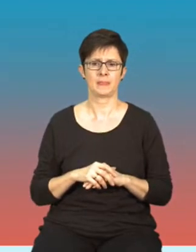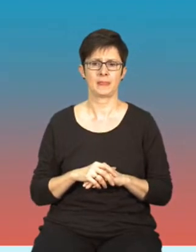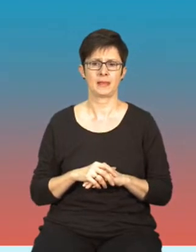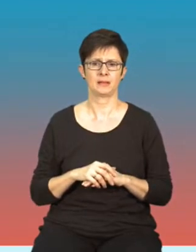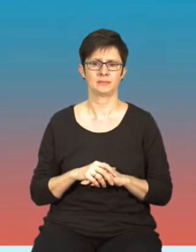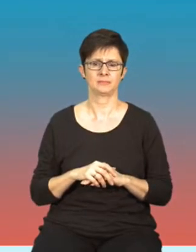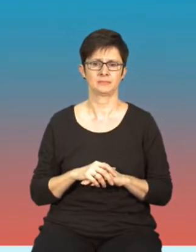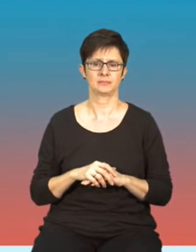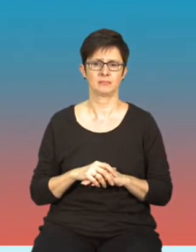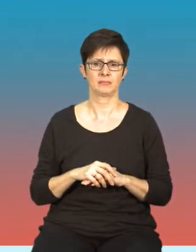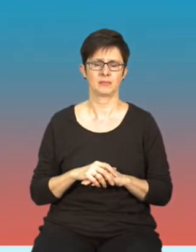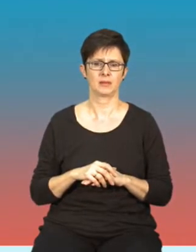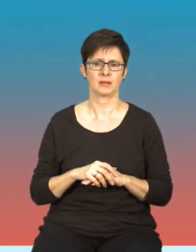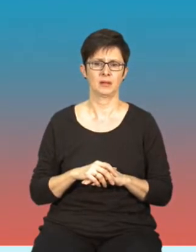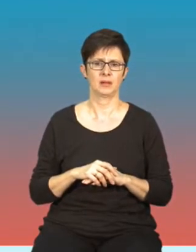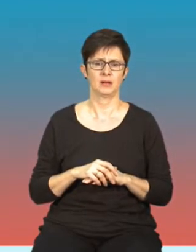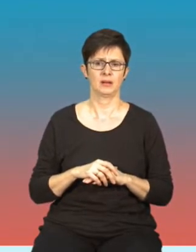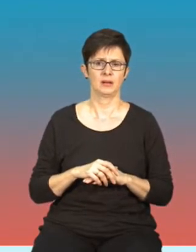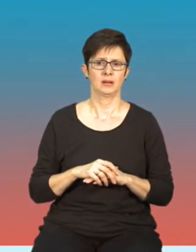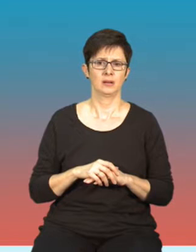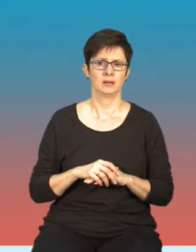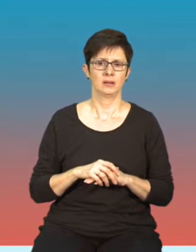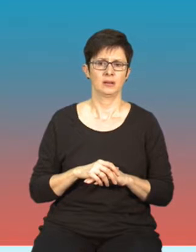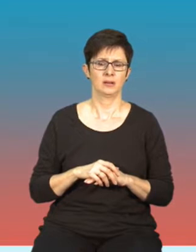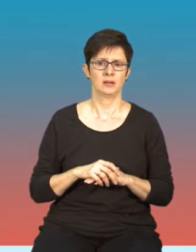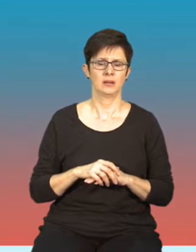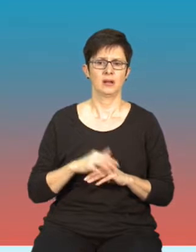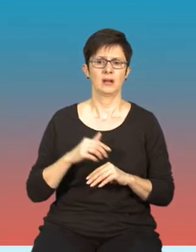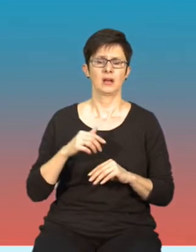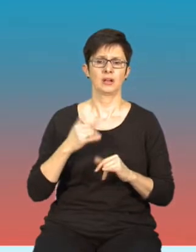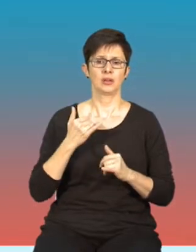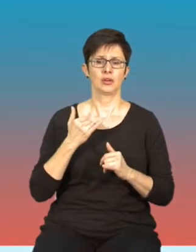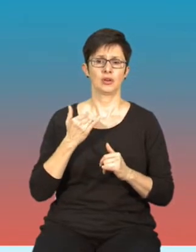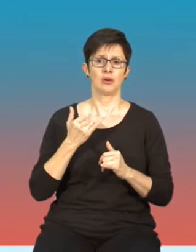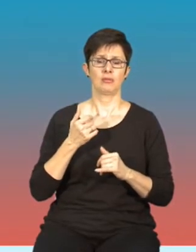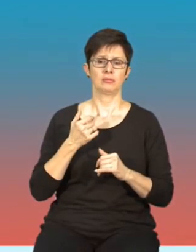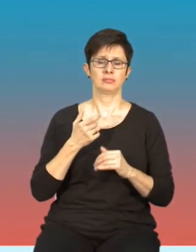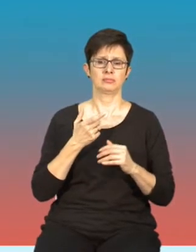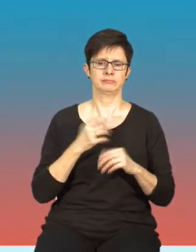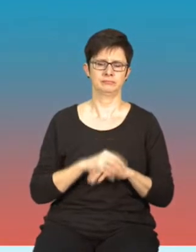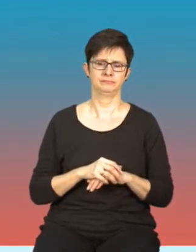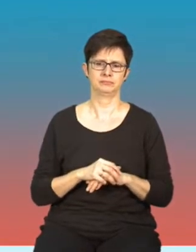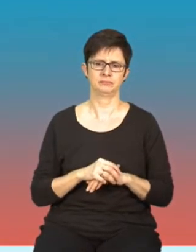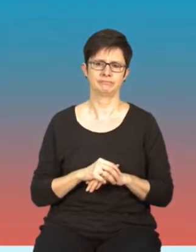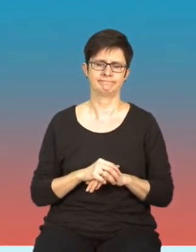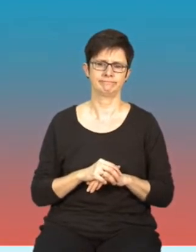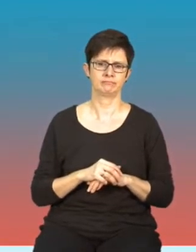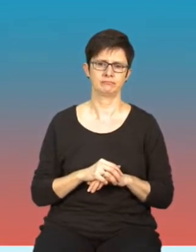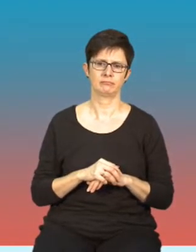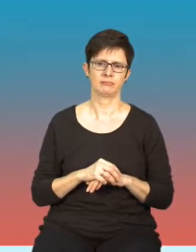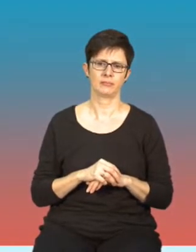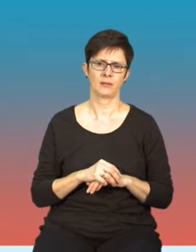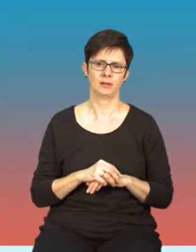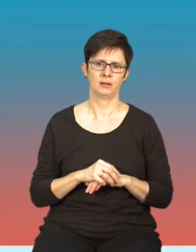użytkownik, tużoż platforma chciałaby usunąć. Przechodząc